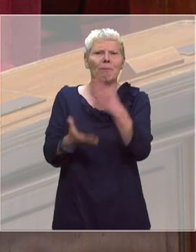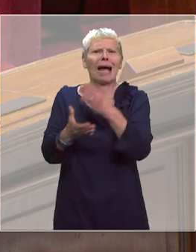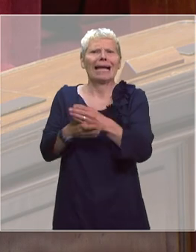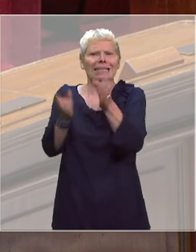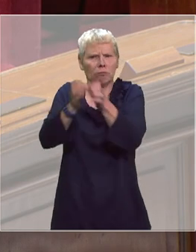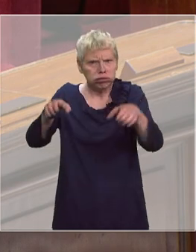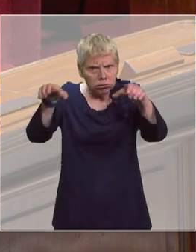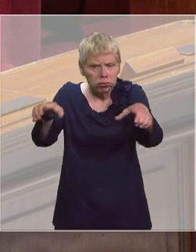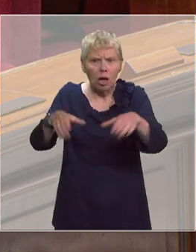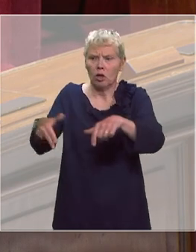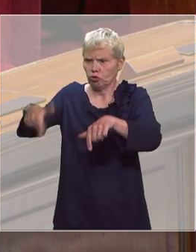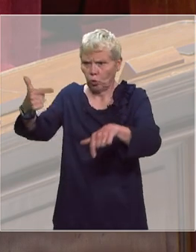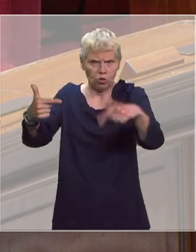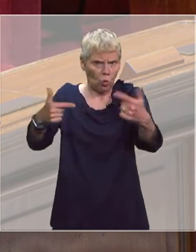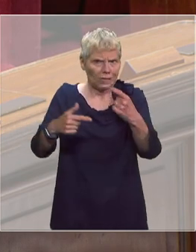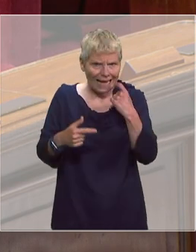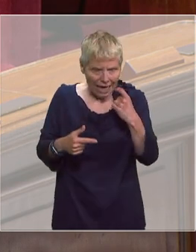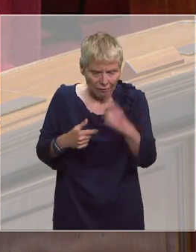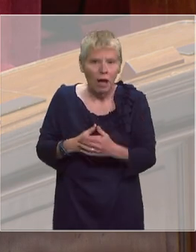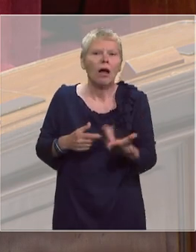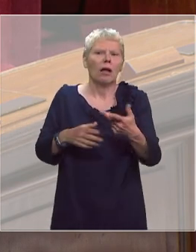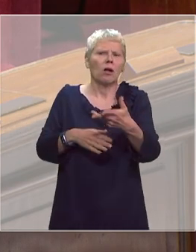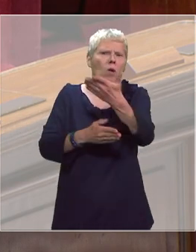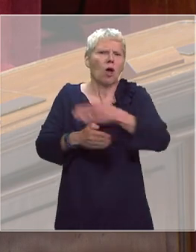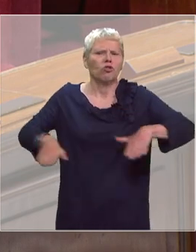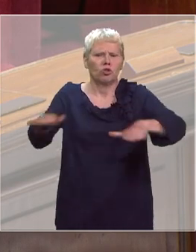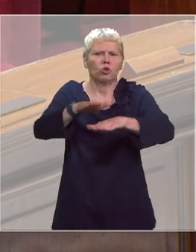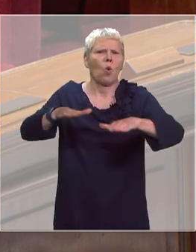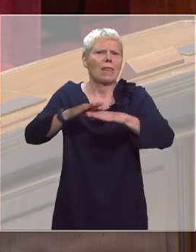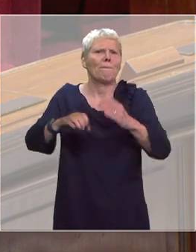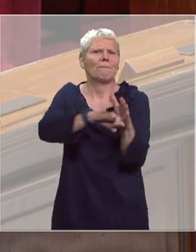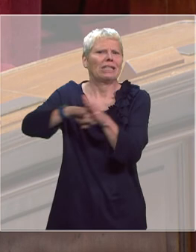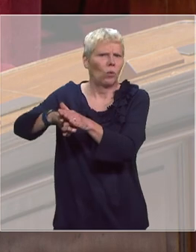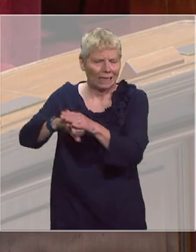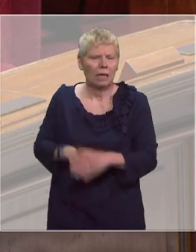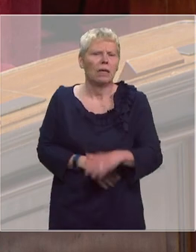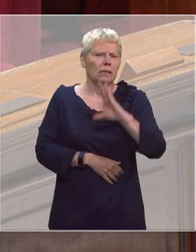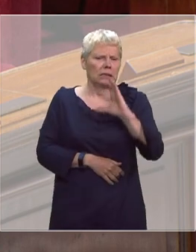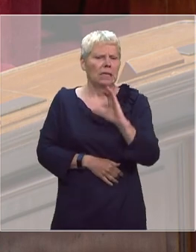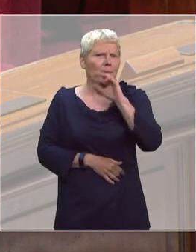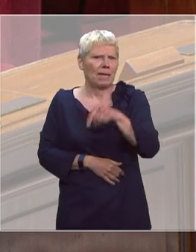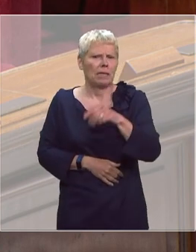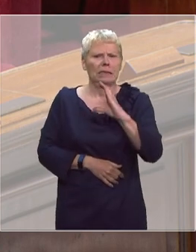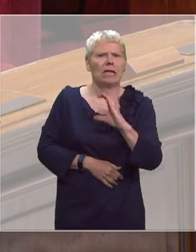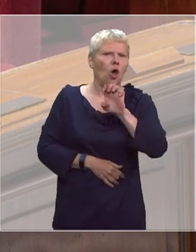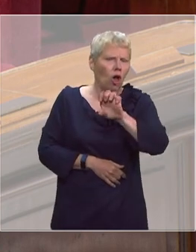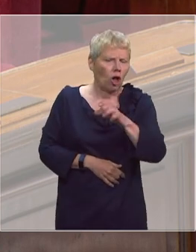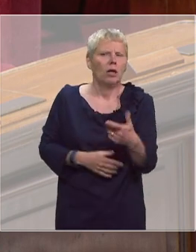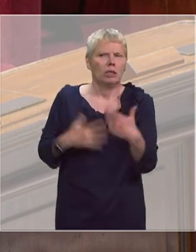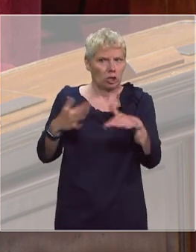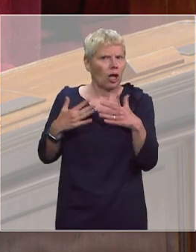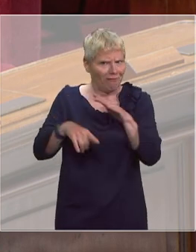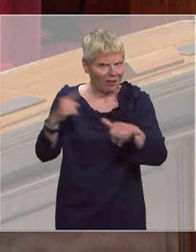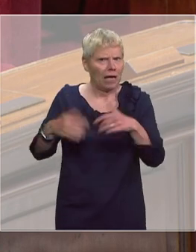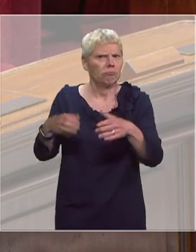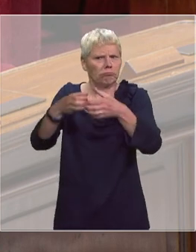grande section à 12 en REP et en REP+, même chose évidemment en CP et CE1 où c'est la plupart du temps déjà fait et nous